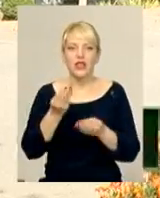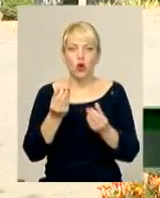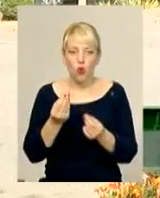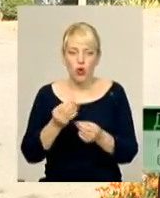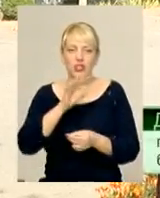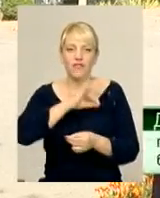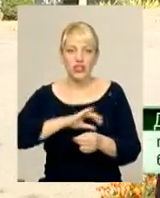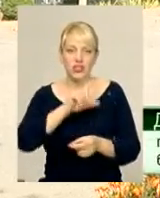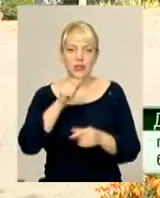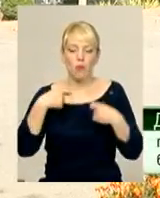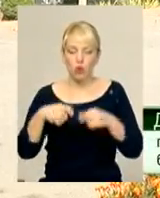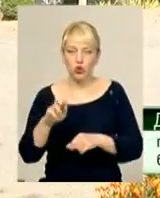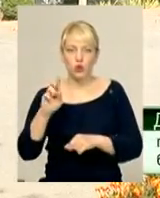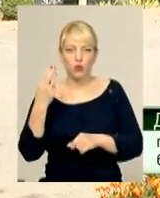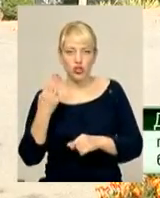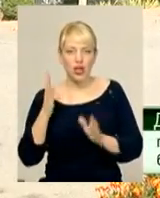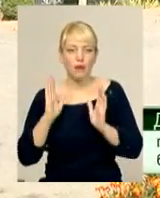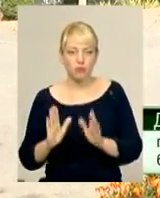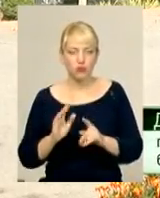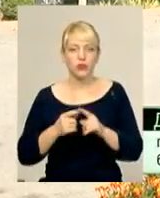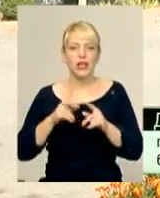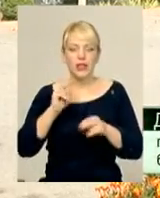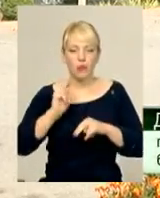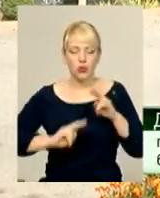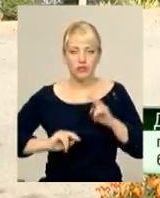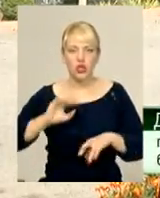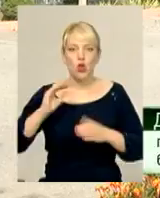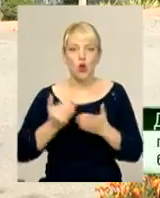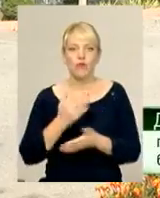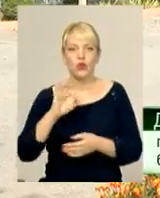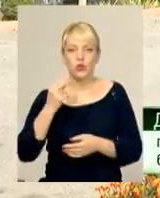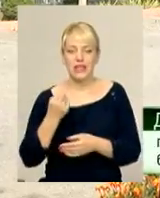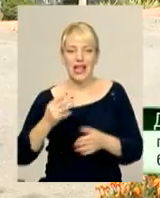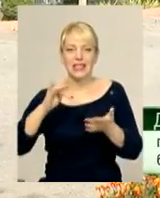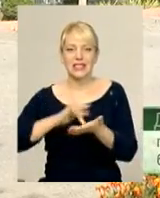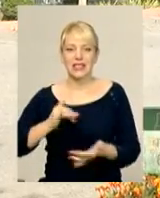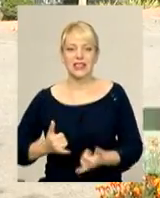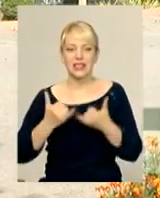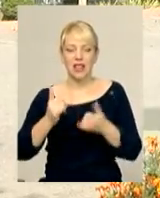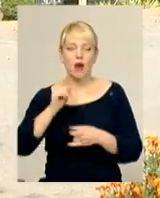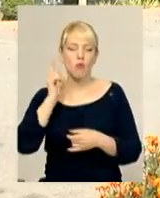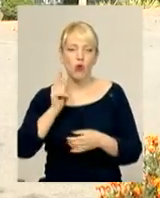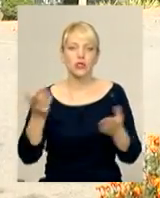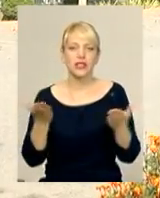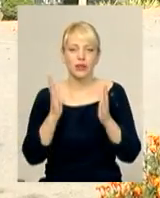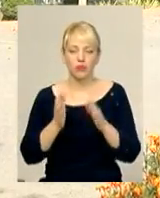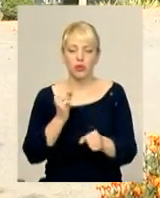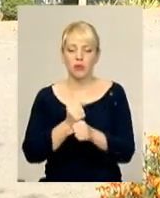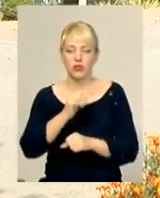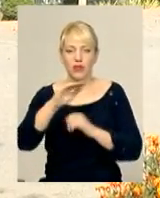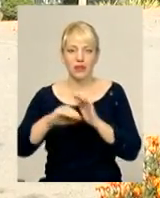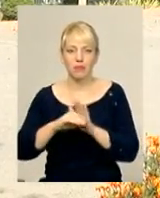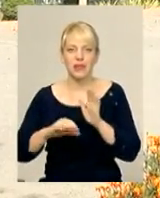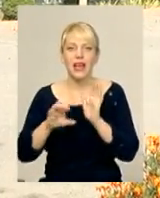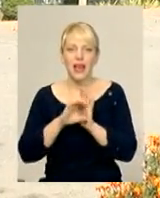продажу борща, підуть на будівництво нового соціального центру для особливої молоді, який буде працювати під відею благодійного